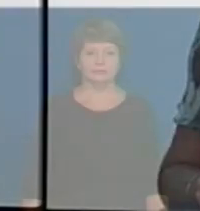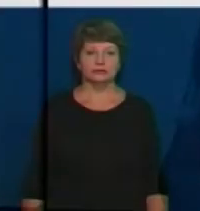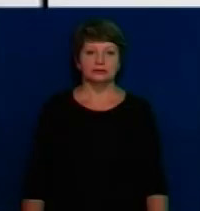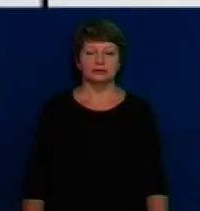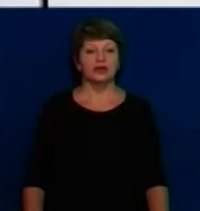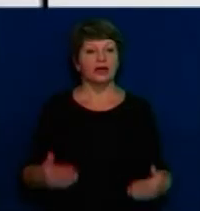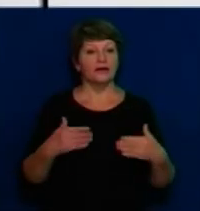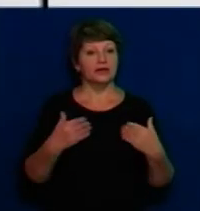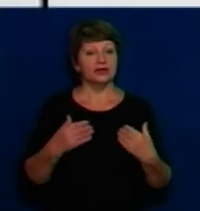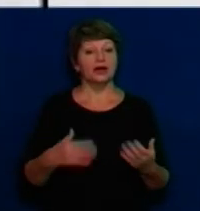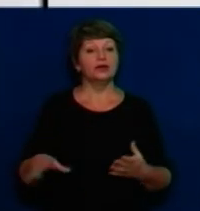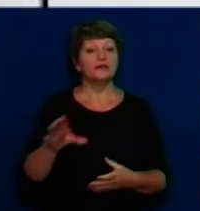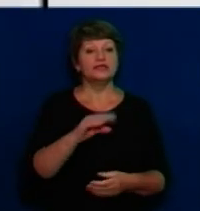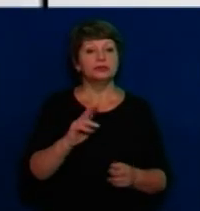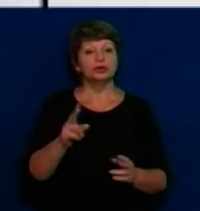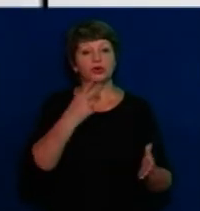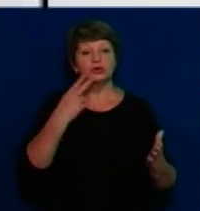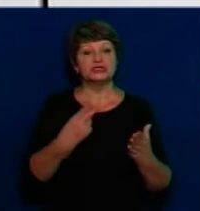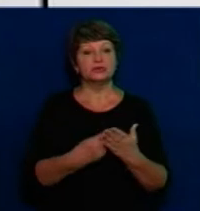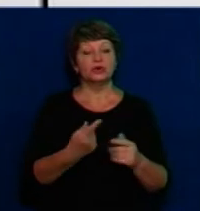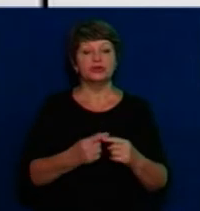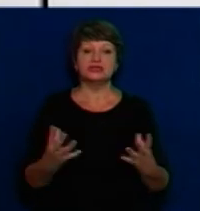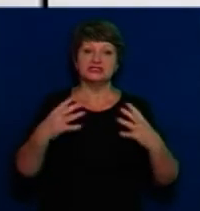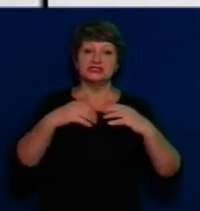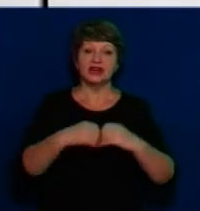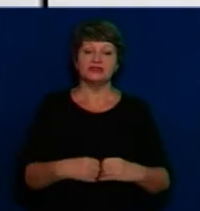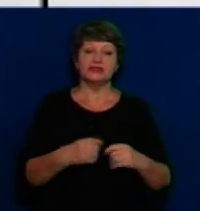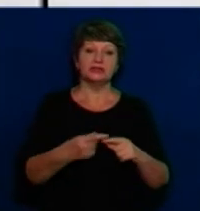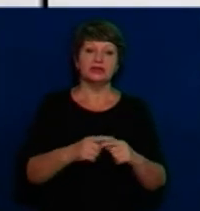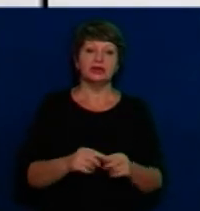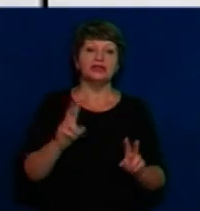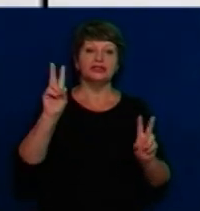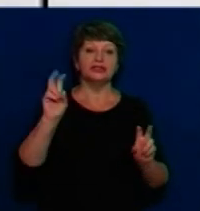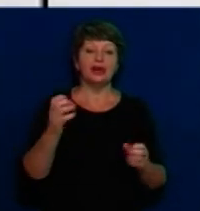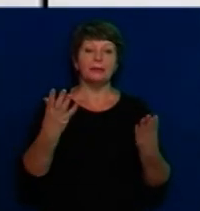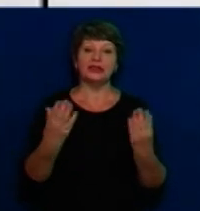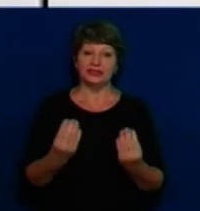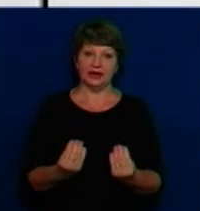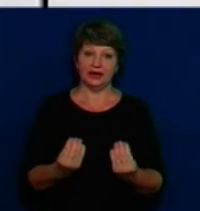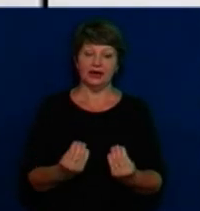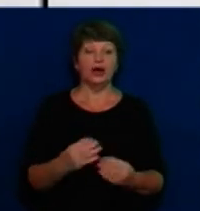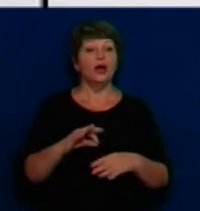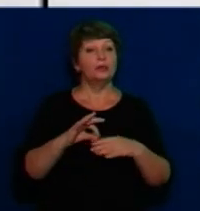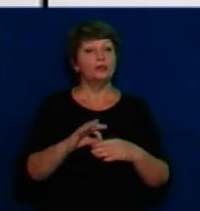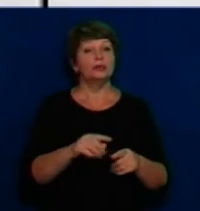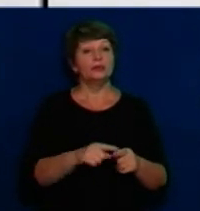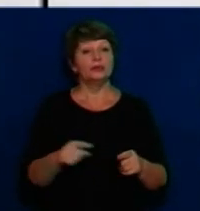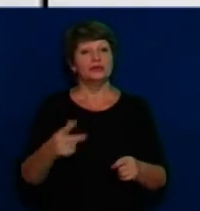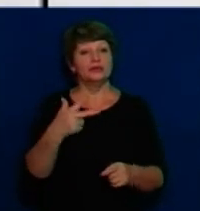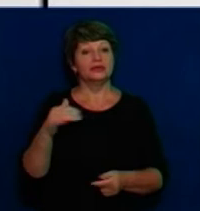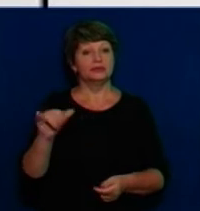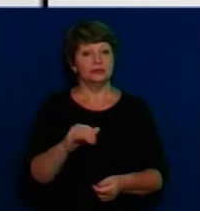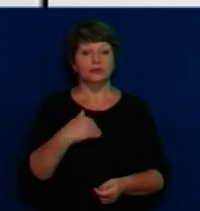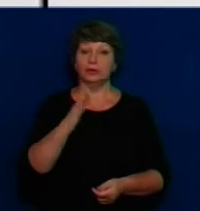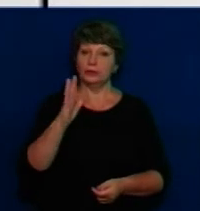Вітаю усіх, хто оцій порі дивиться Суспільне інформаційну картину. Доповнить програма «Тема дня» і упродовж наступних півгодини